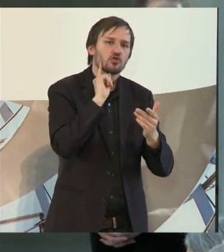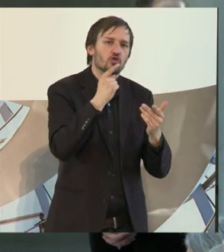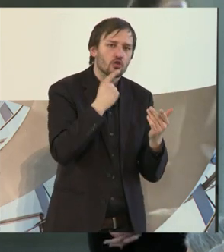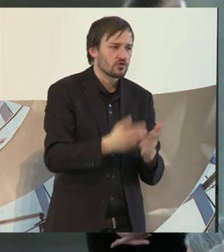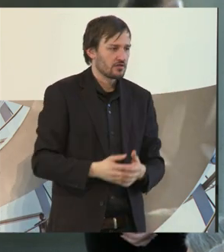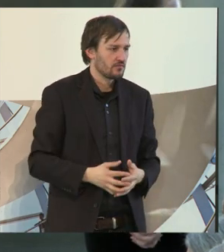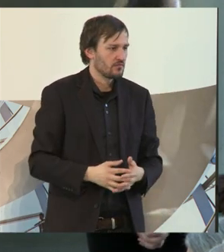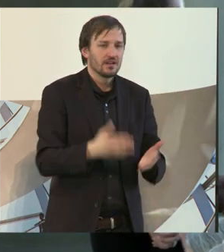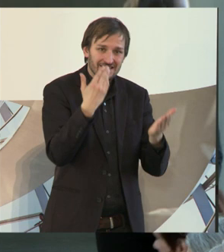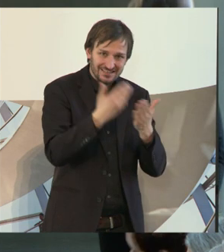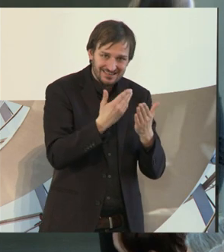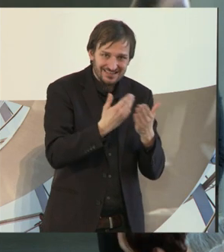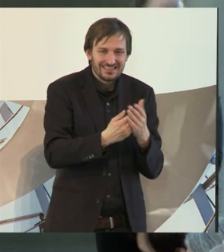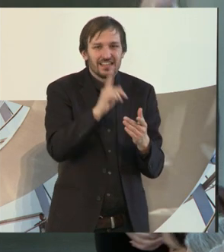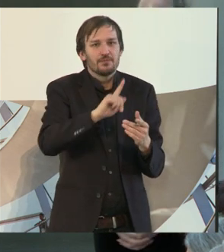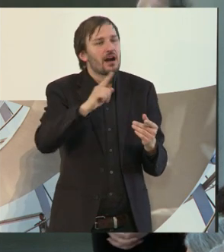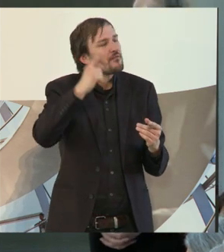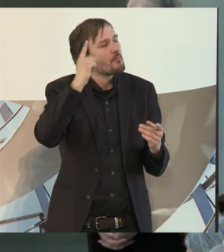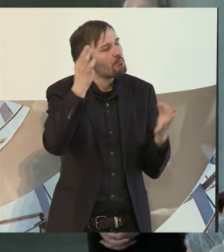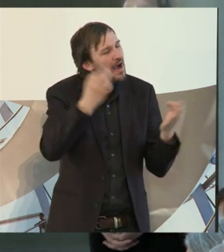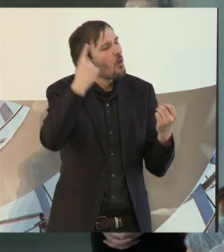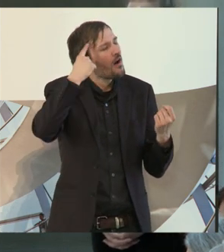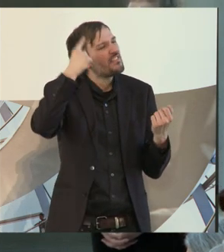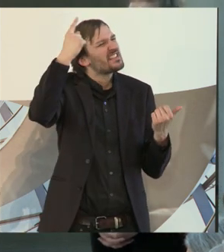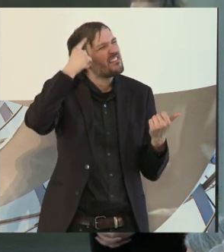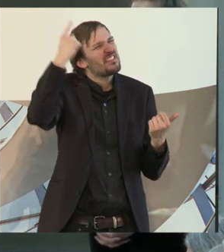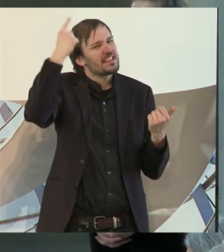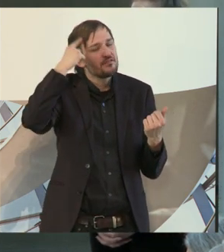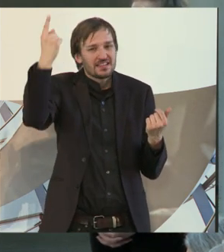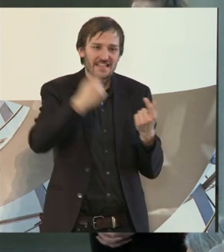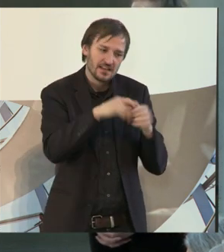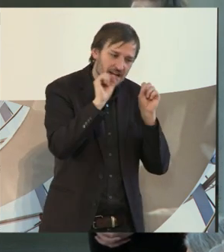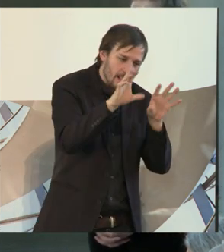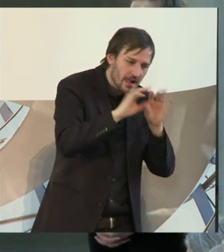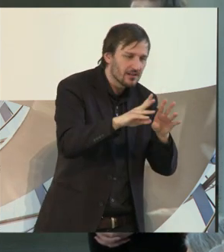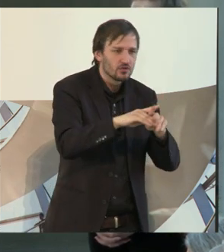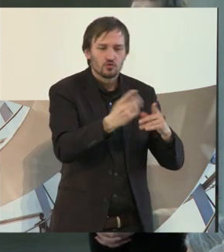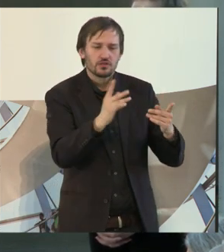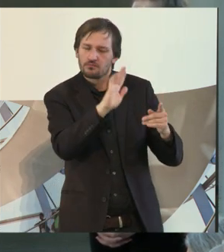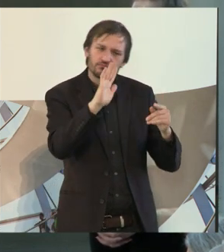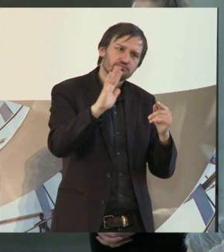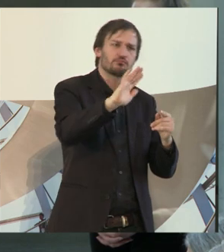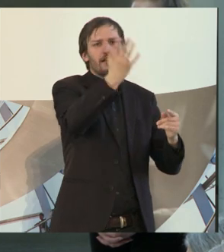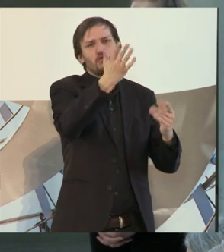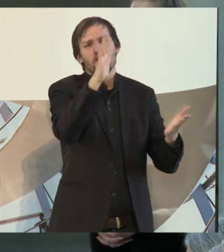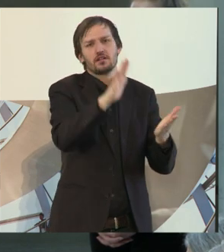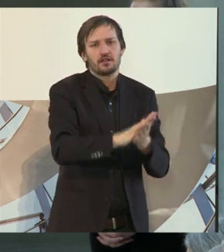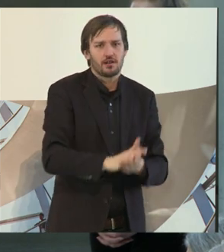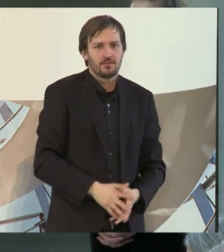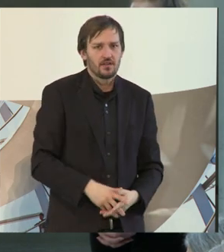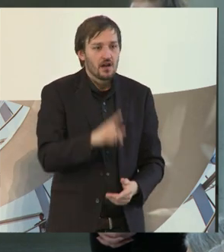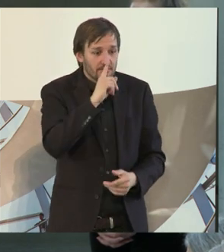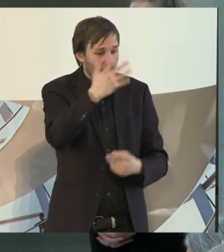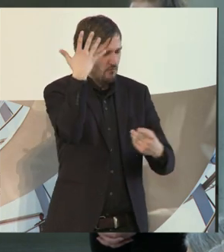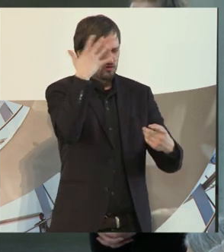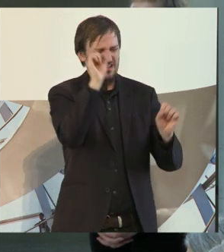Also es liegt immer an dem Wissen, an dem Hintergrundwissen. Ganz oftmals gibt es keine Berührungspunkte und man kann sich das eben nicht vorstellen. Wenn man dann erstmal